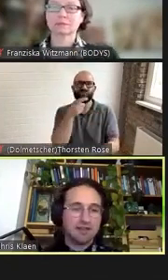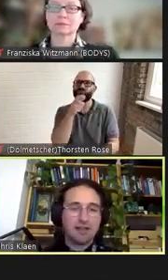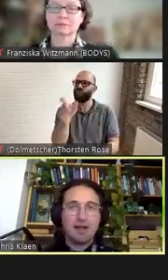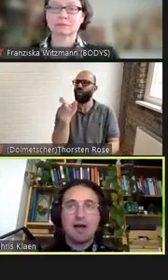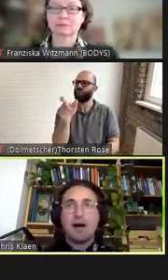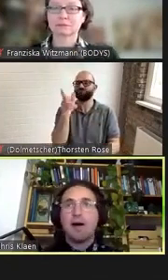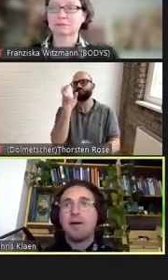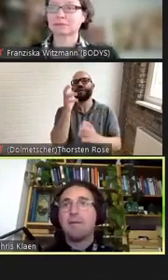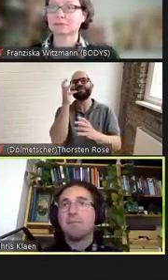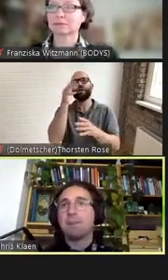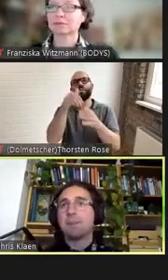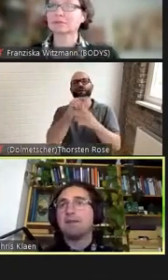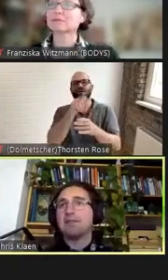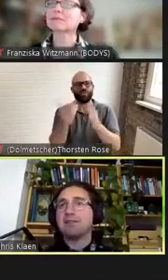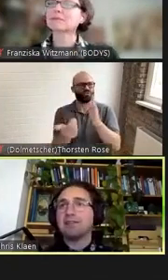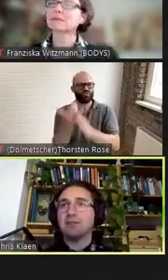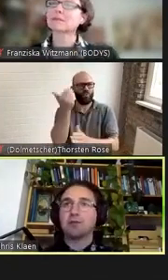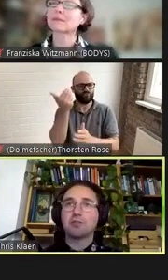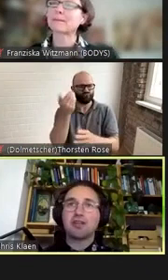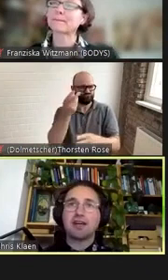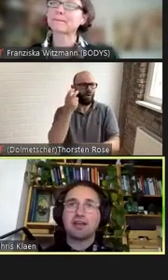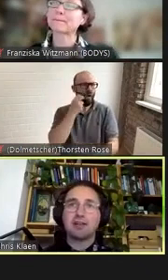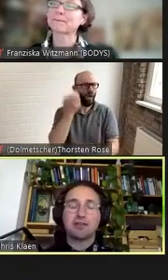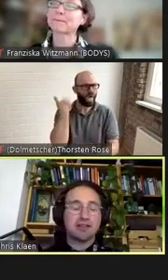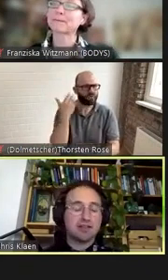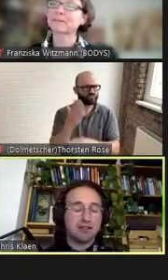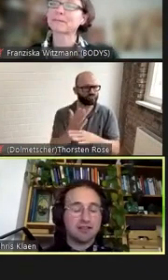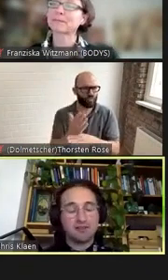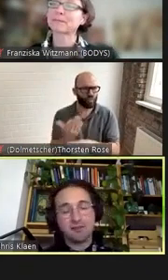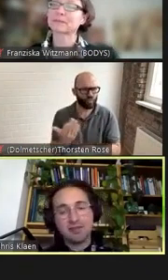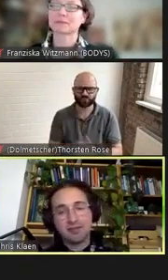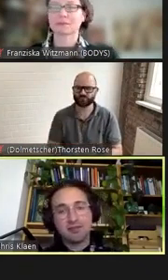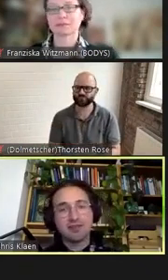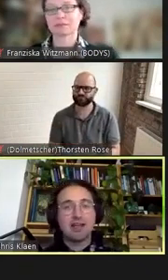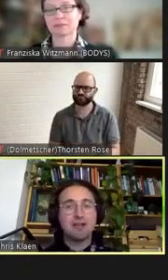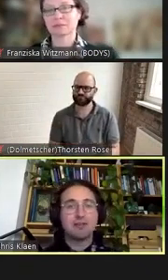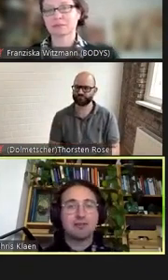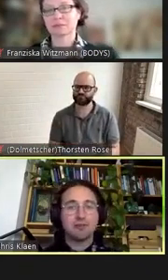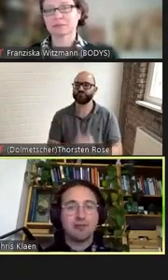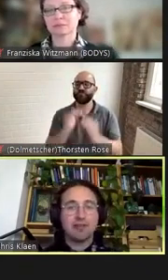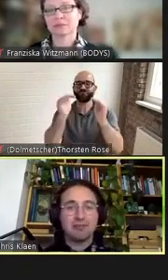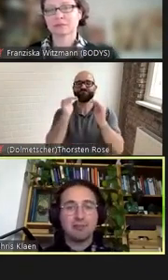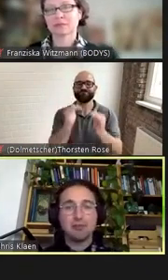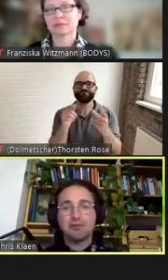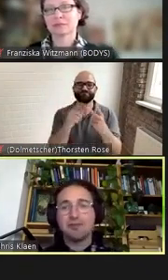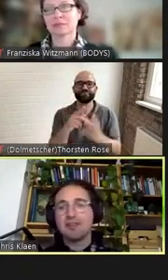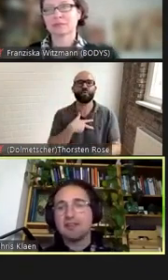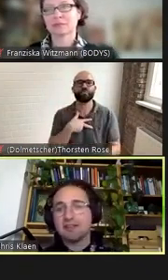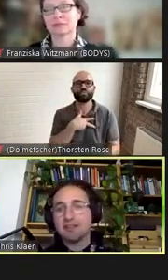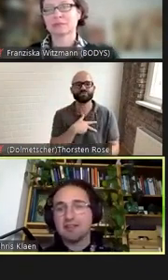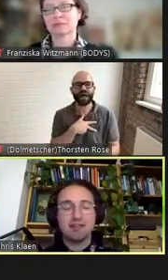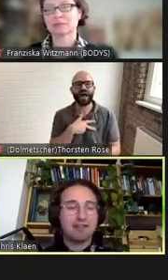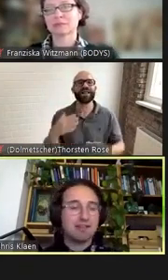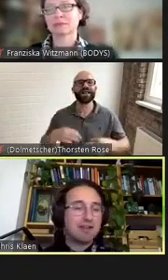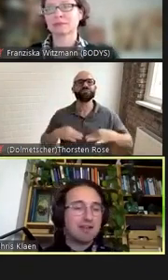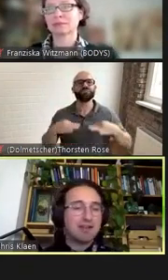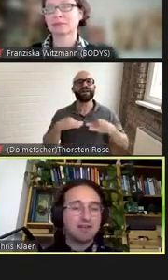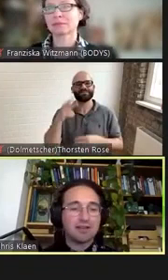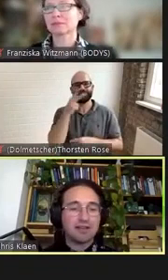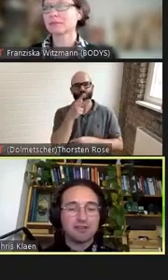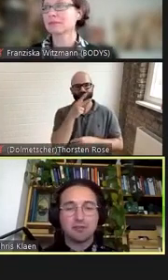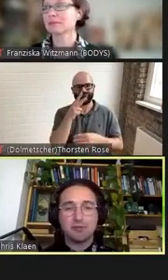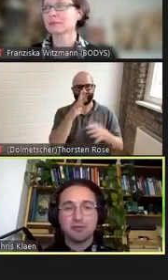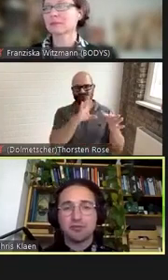ist dann will ich die Brücke schlagen auch zu den sozialen und Gesundheitsberufen die ja hier an der